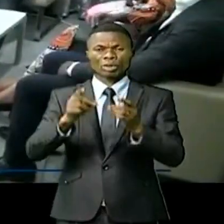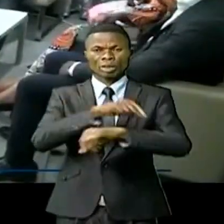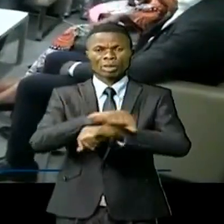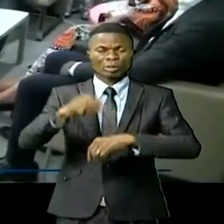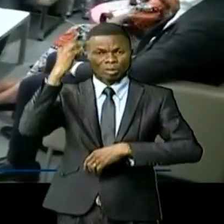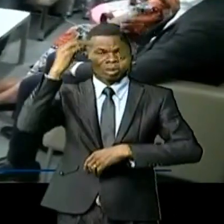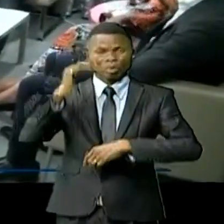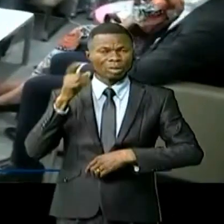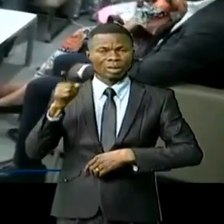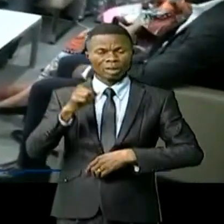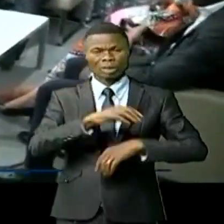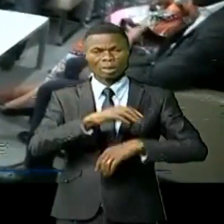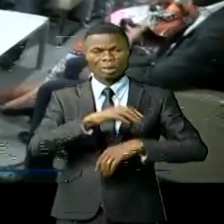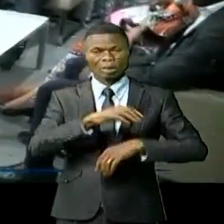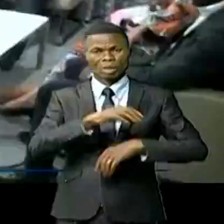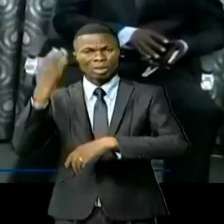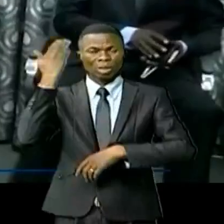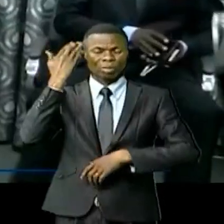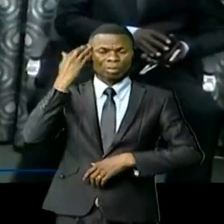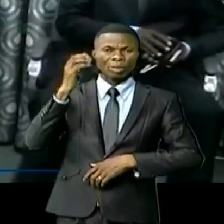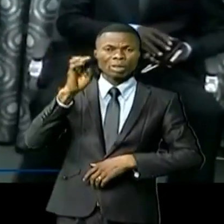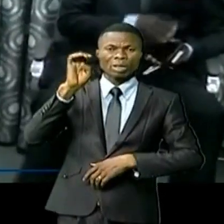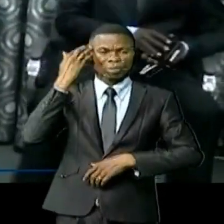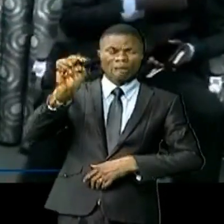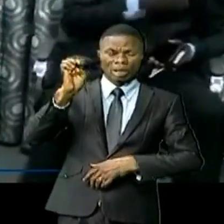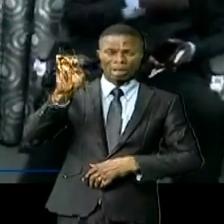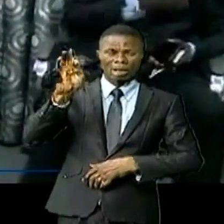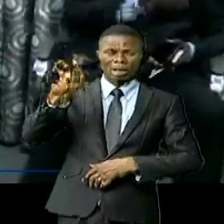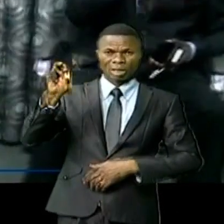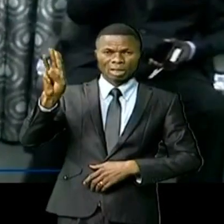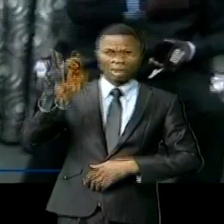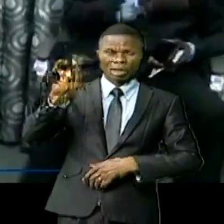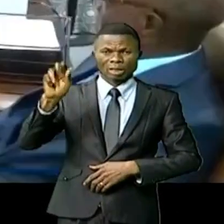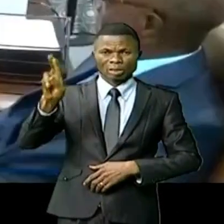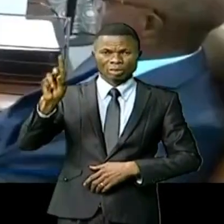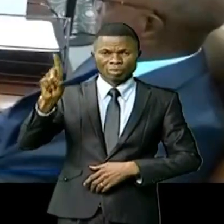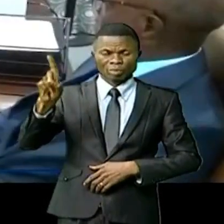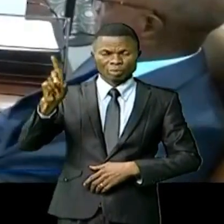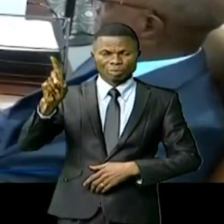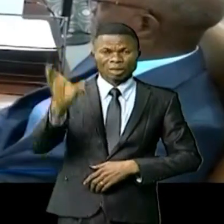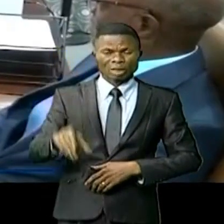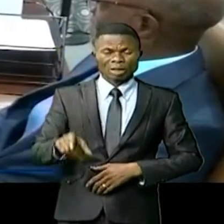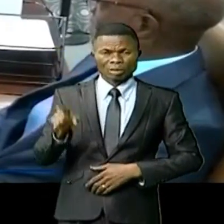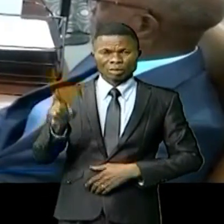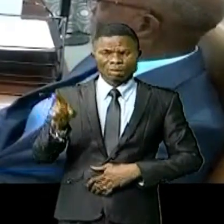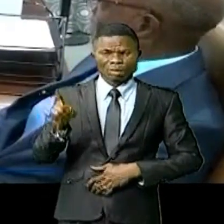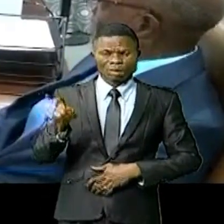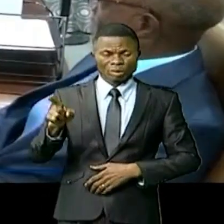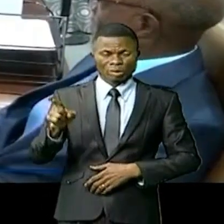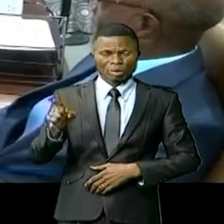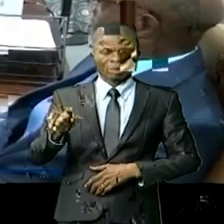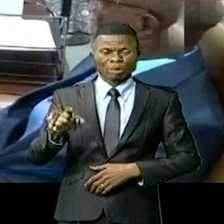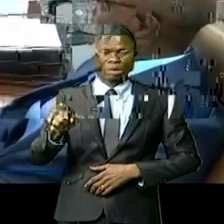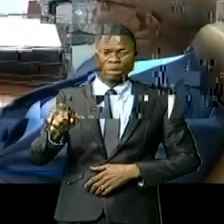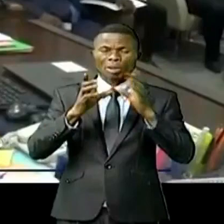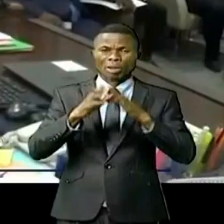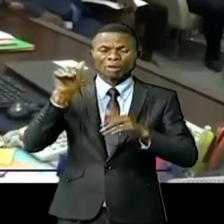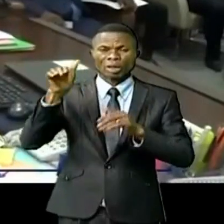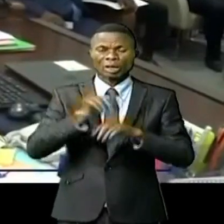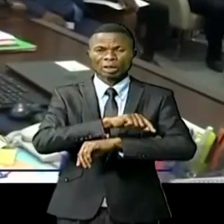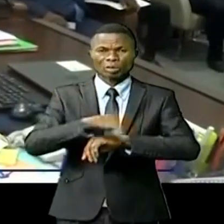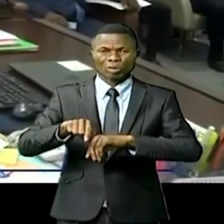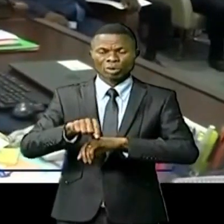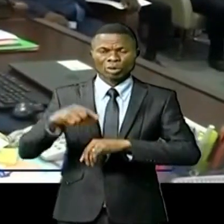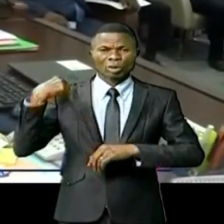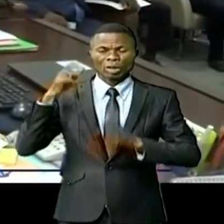Pétantique conduite par M. Edouard Makumbuila, Noa Lounsou au Congo central. C'est ce qui a changé avec le dégresseur du cabinet,